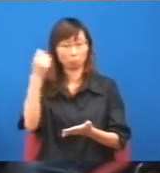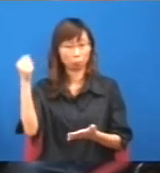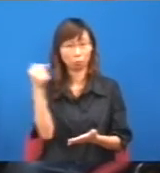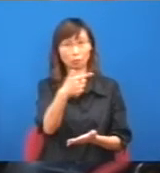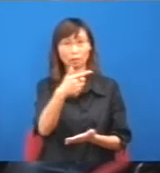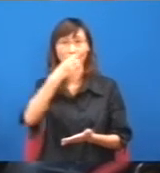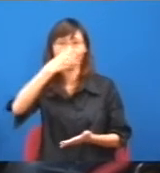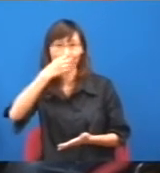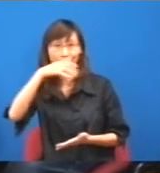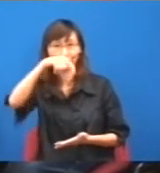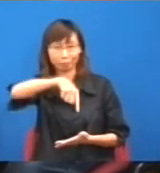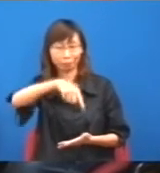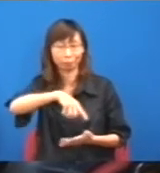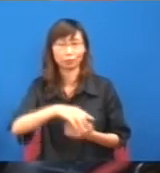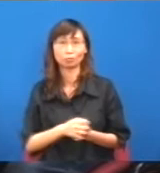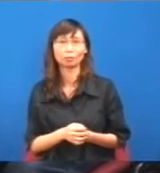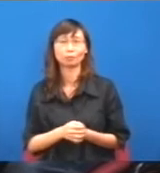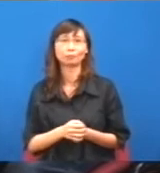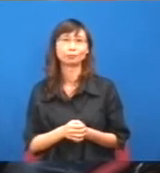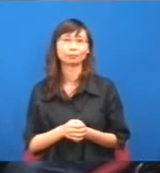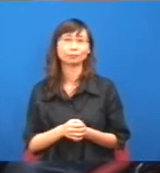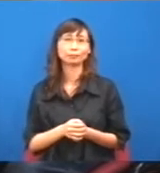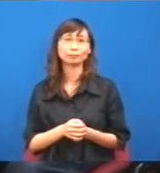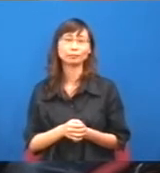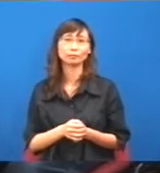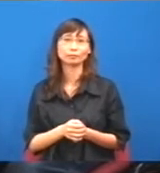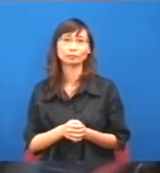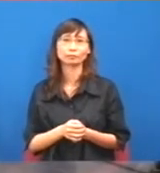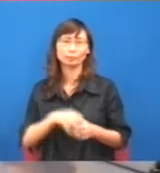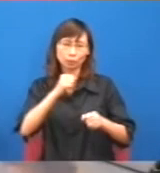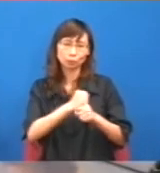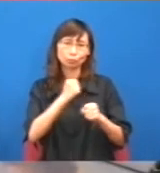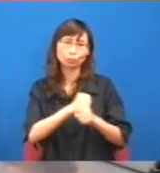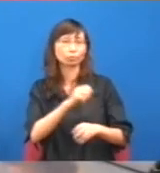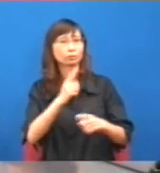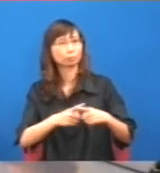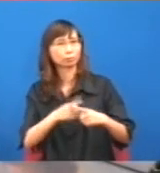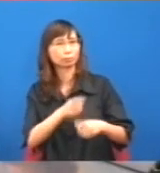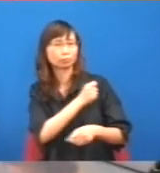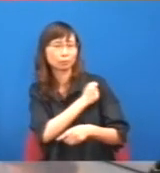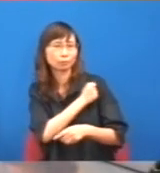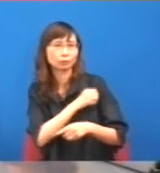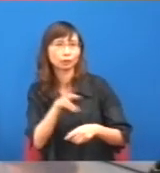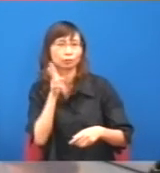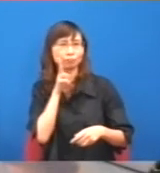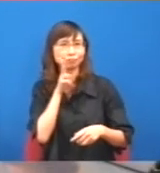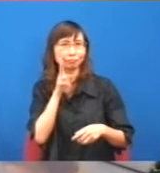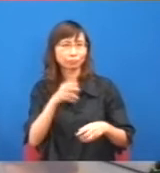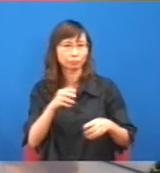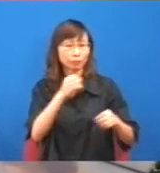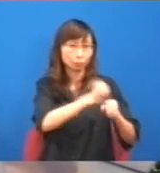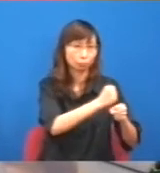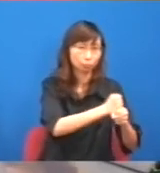你這個就不用怎麼做了,但是這個企業和行業,